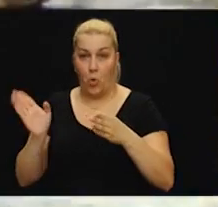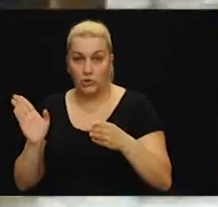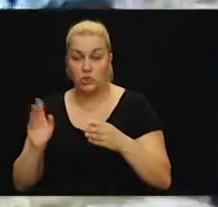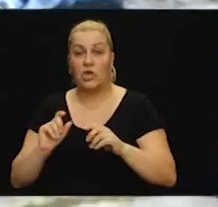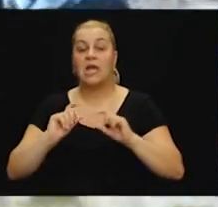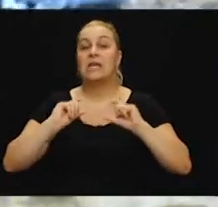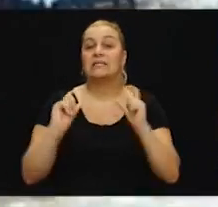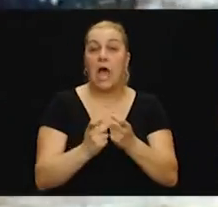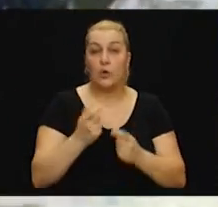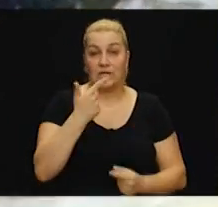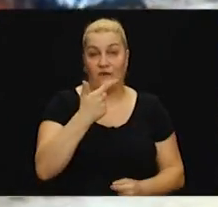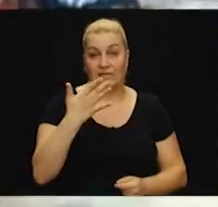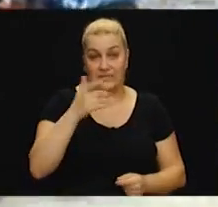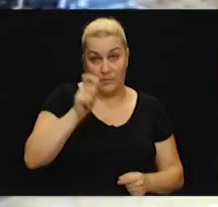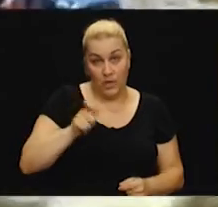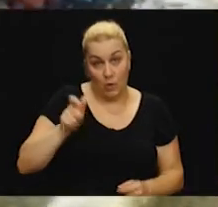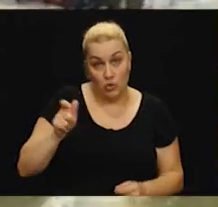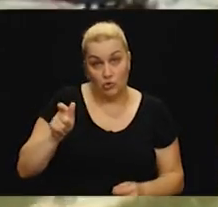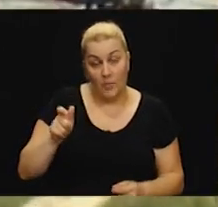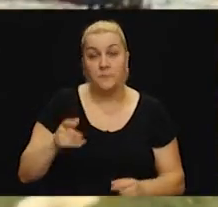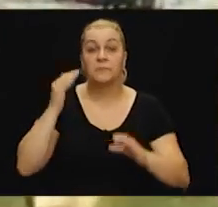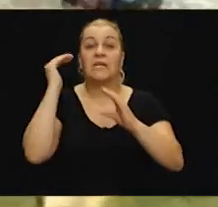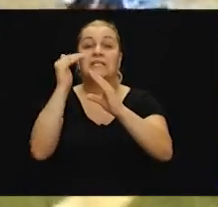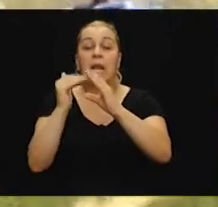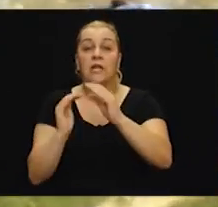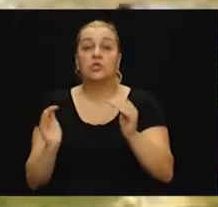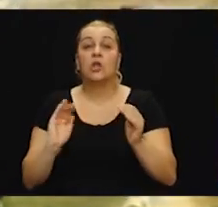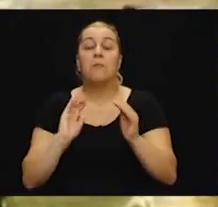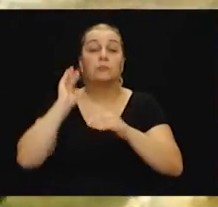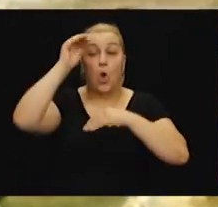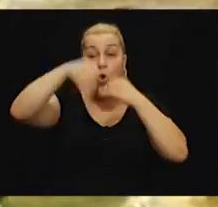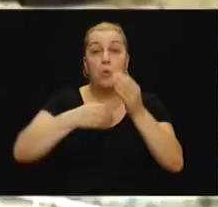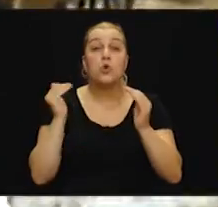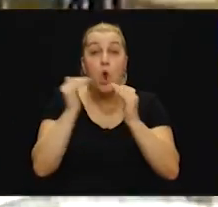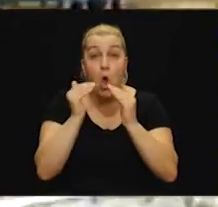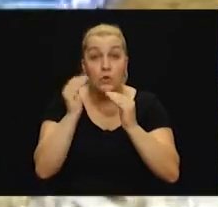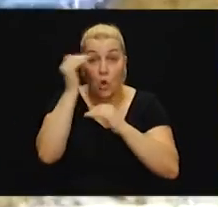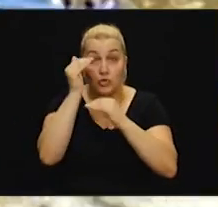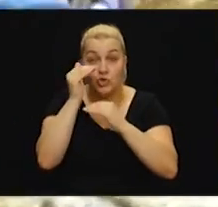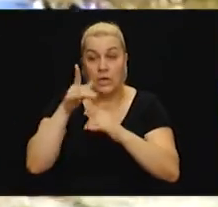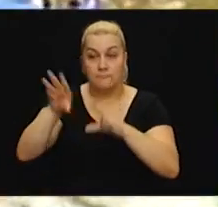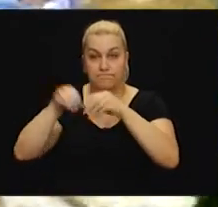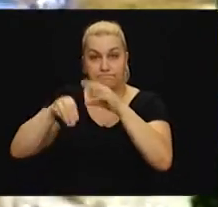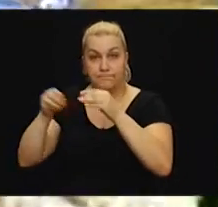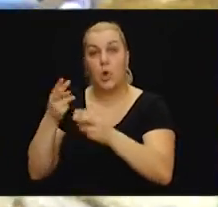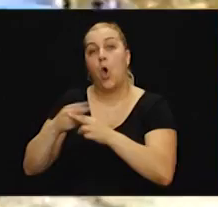zarobili 25 ljudi, skladišta su tokom noći počišćena. Još je sutra